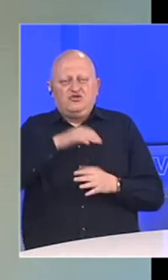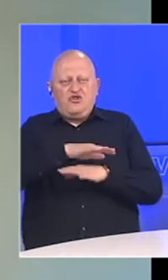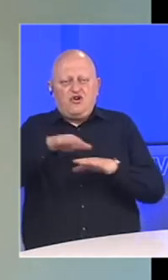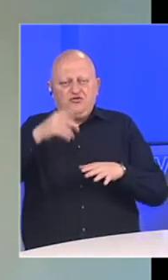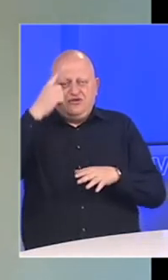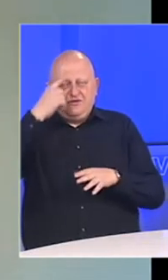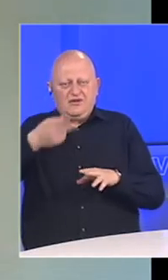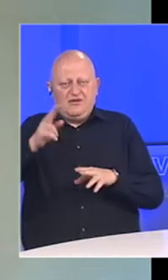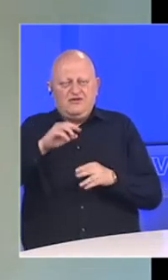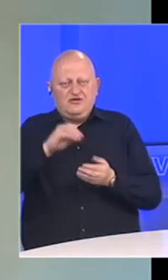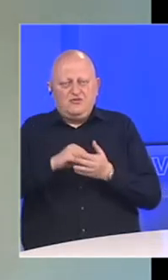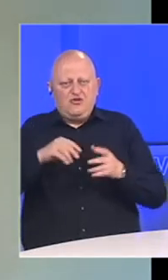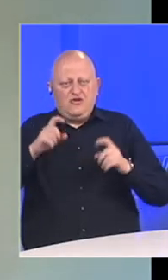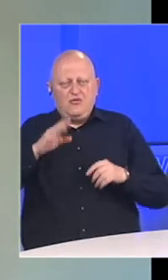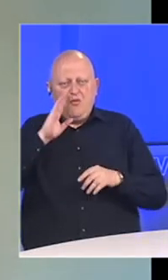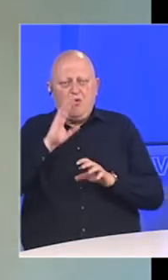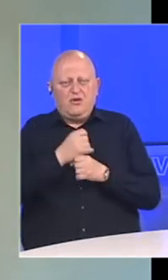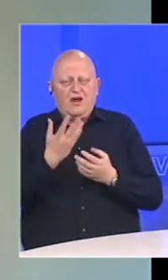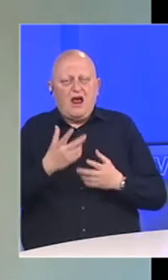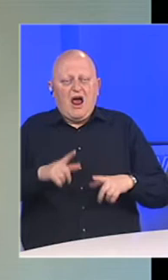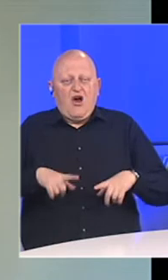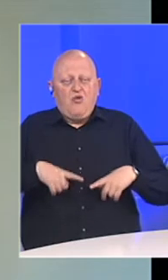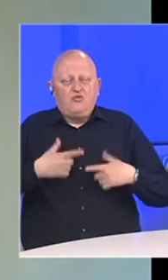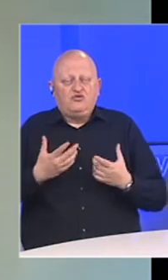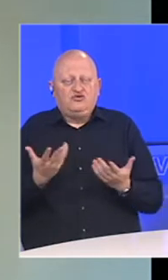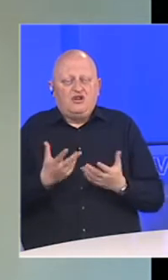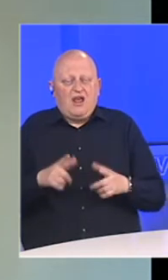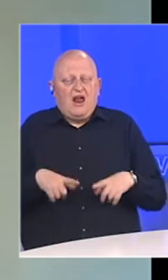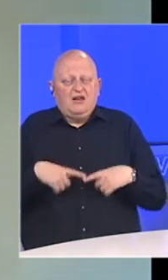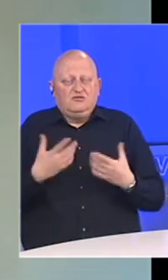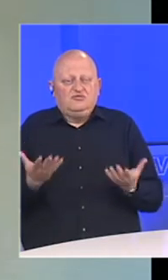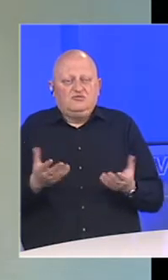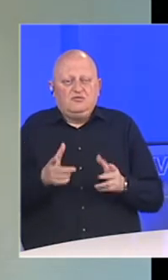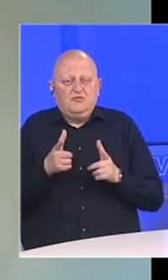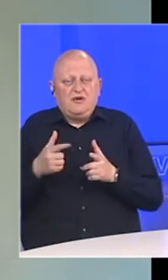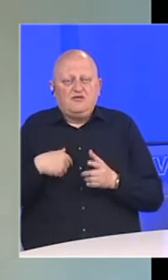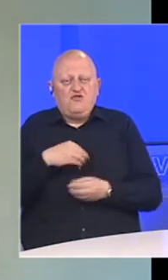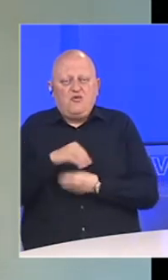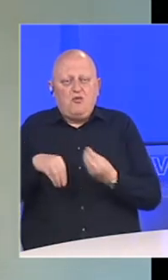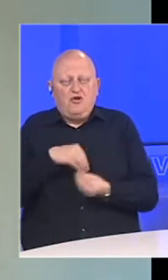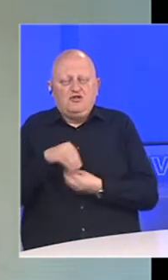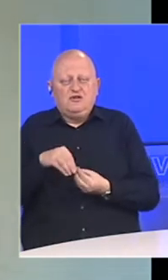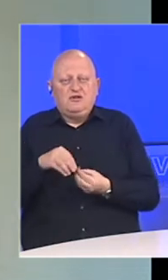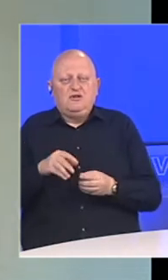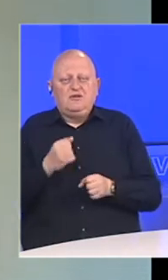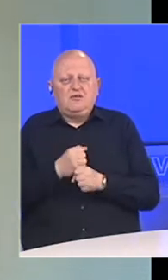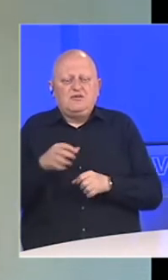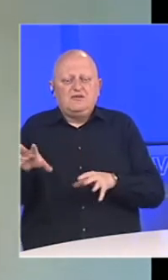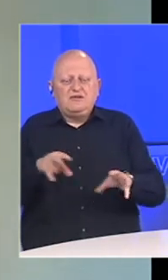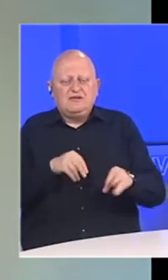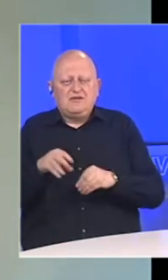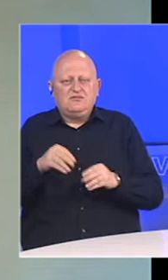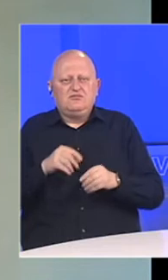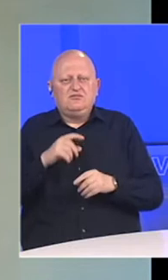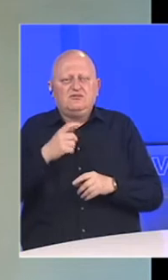poznato, najveći broj Roma u Bosni i Hercegovini kako bi preživjeli i prehranili svoju porodcu, bavi se sa kupljanjem